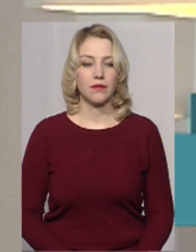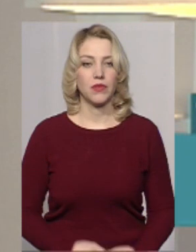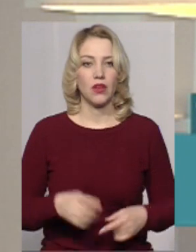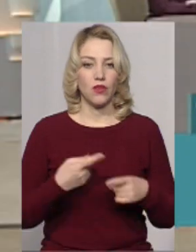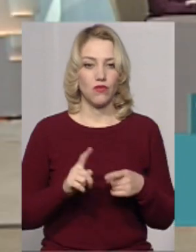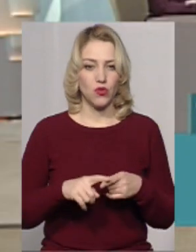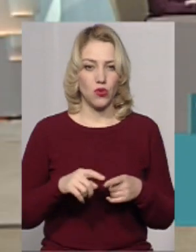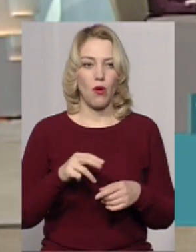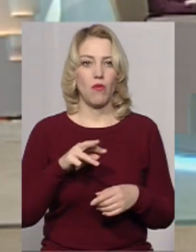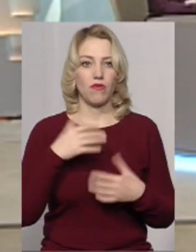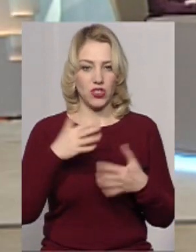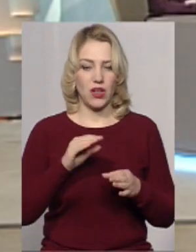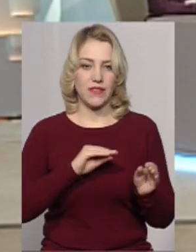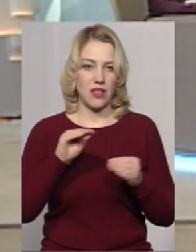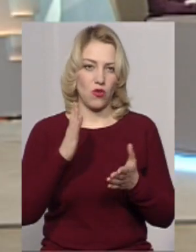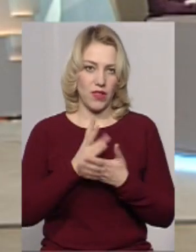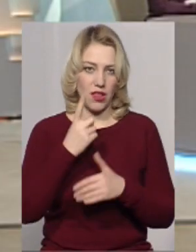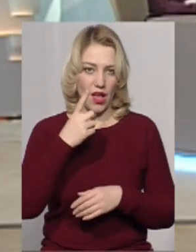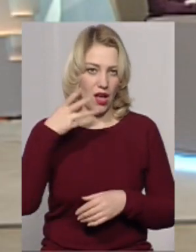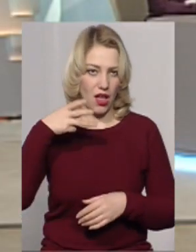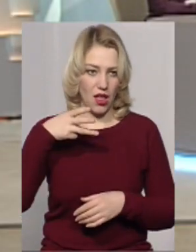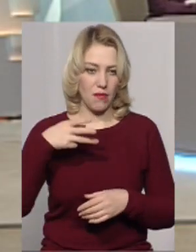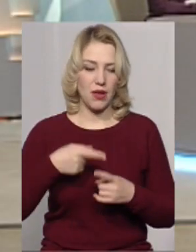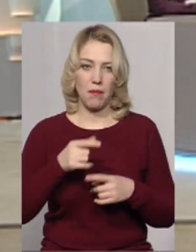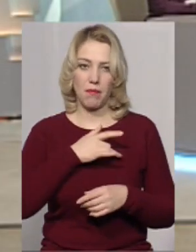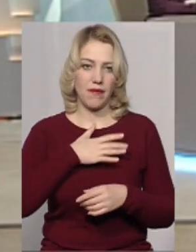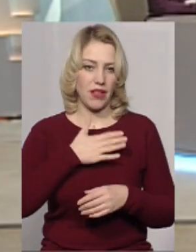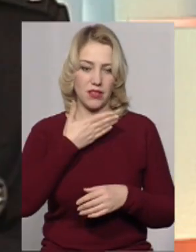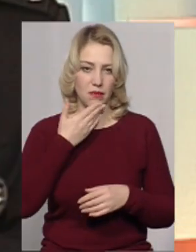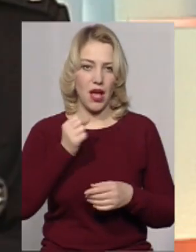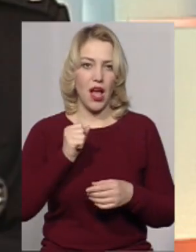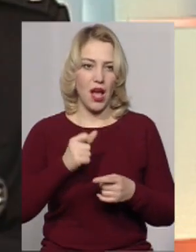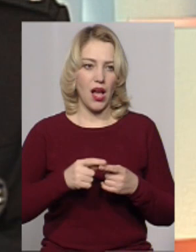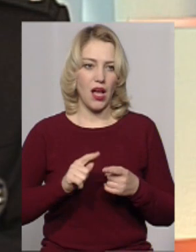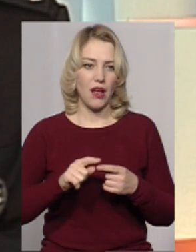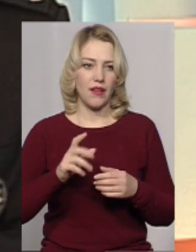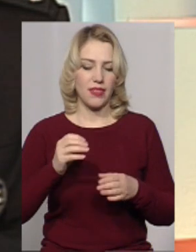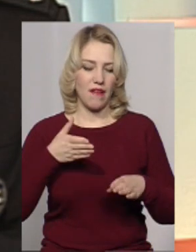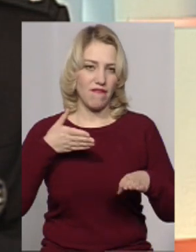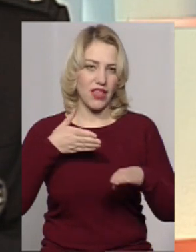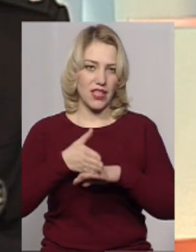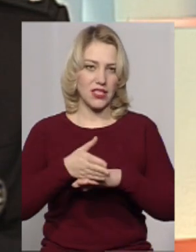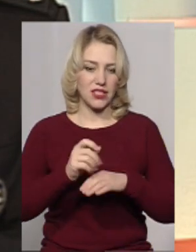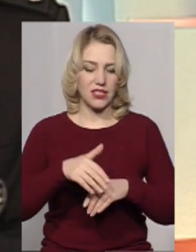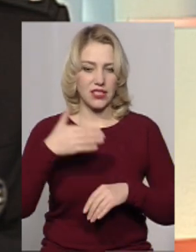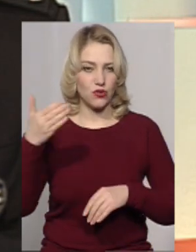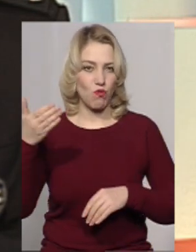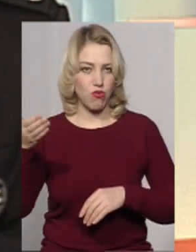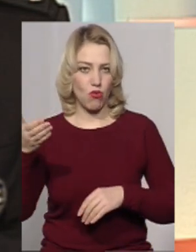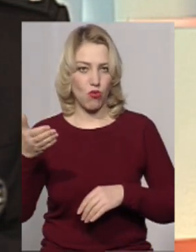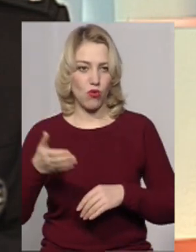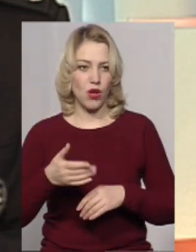Ну, в цьому мікрорайоні в нас вже встановлена камера, ну, не в приватному, а в мікрорайоні на в'їзді з боку